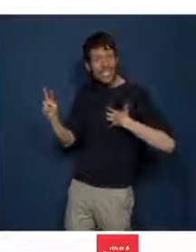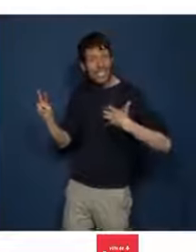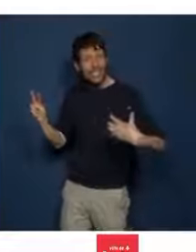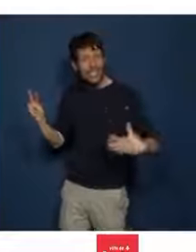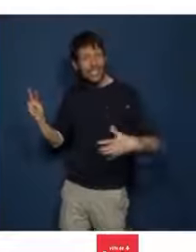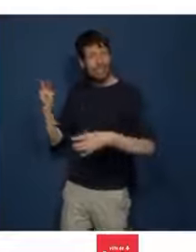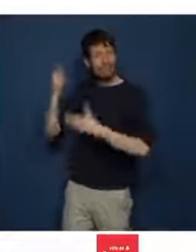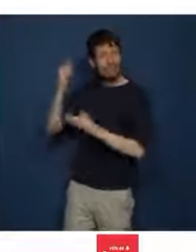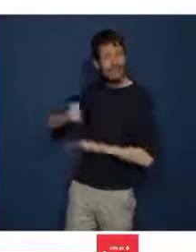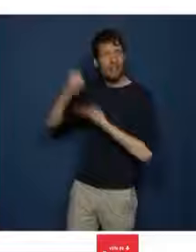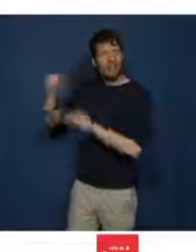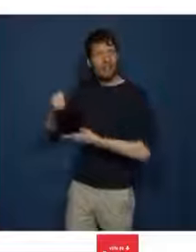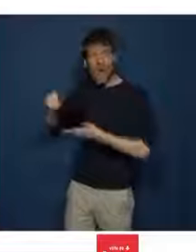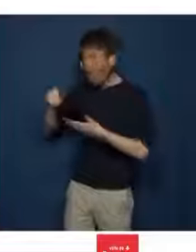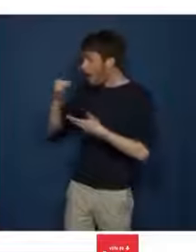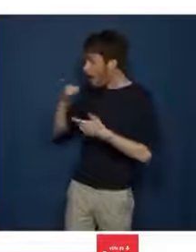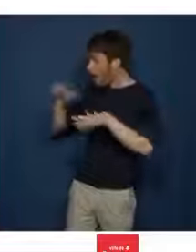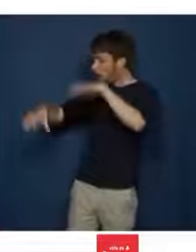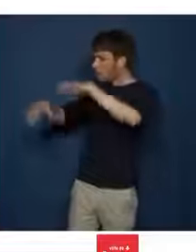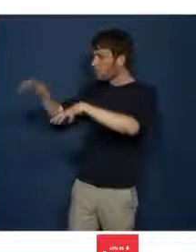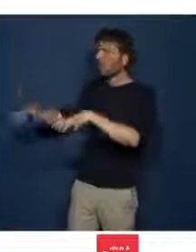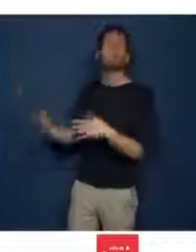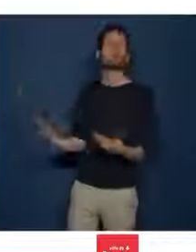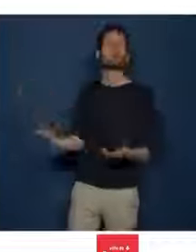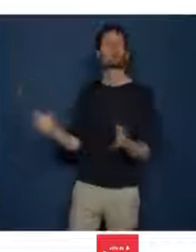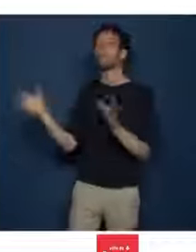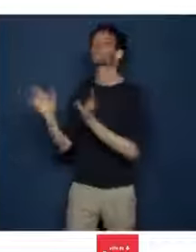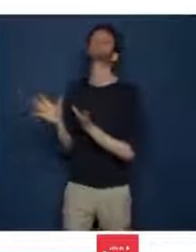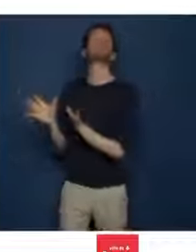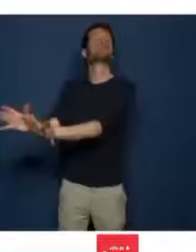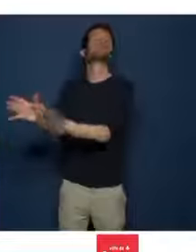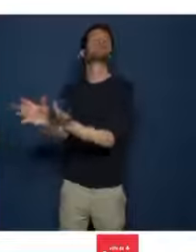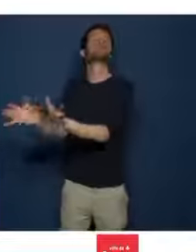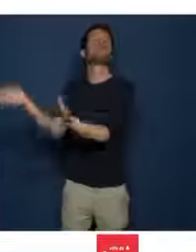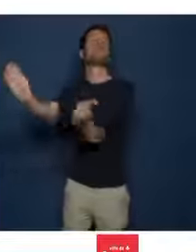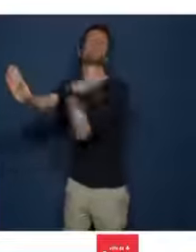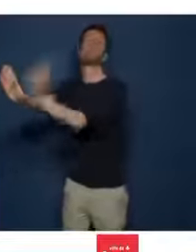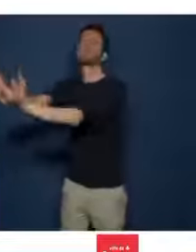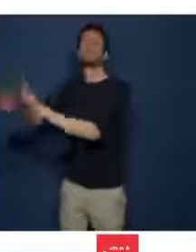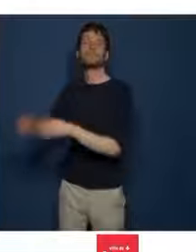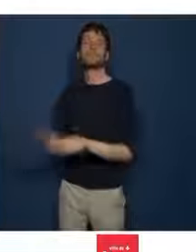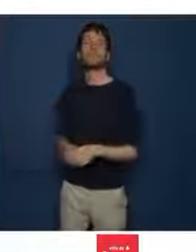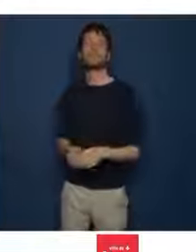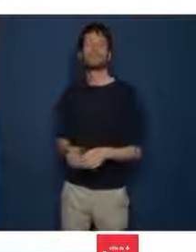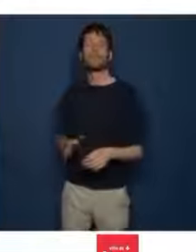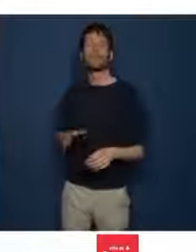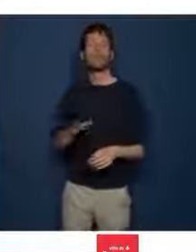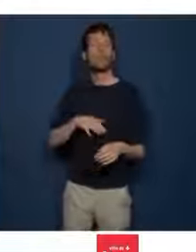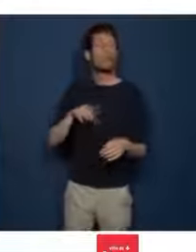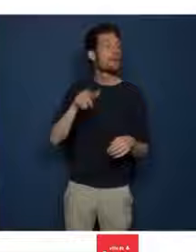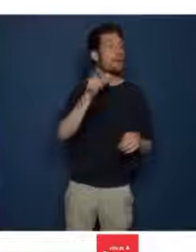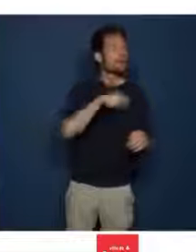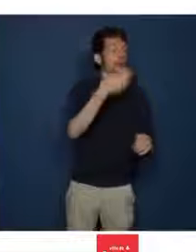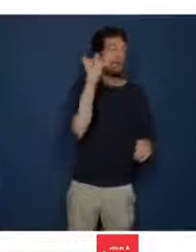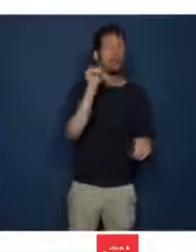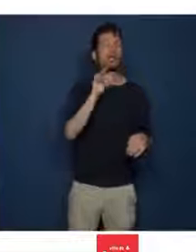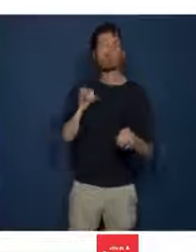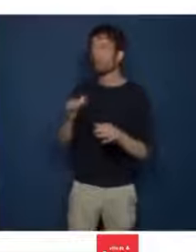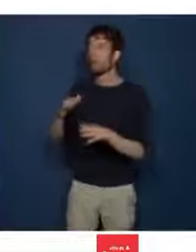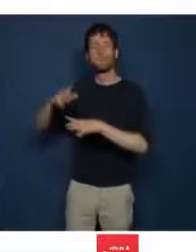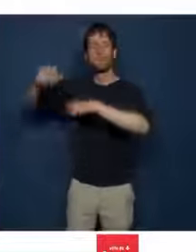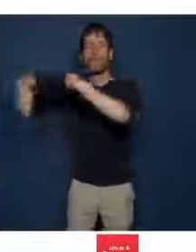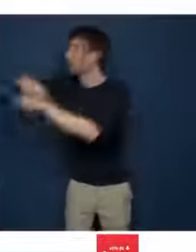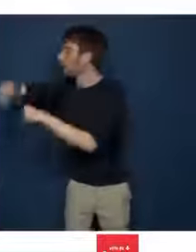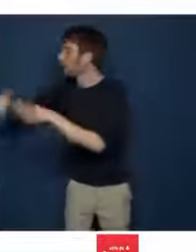à présent entassés dans un obscur garde-meuble, après avoir été emballé par des mains dont on ignore les compétences, ni